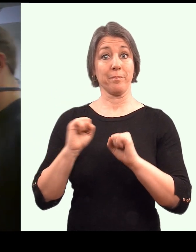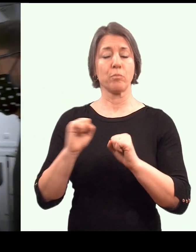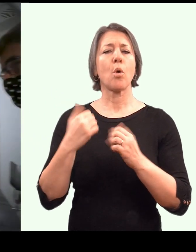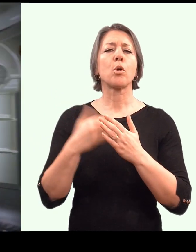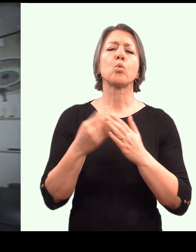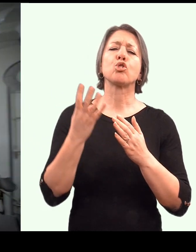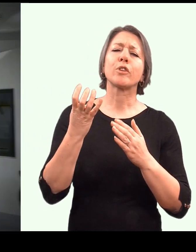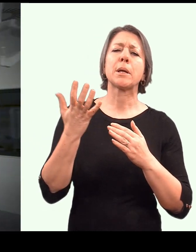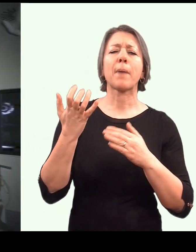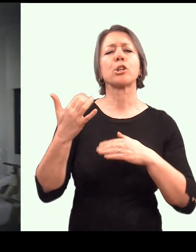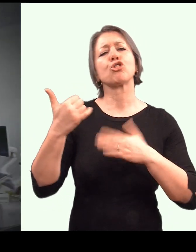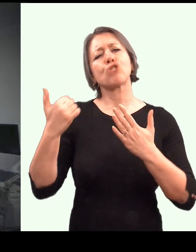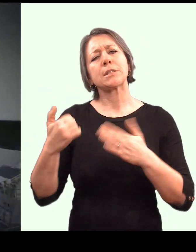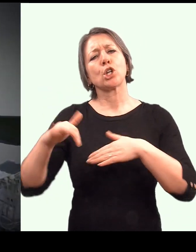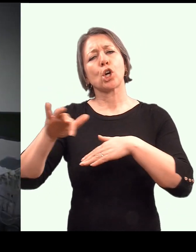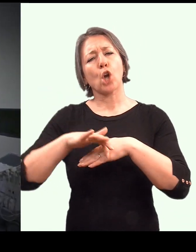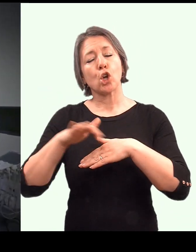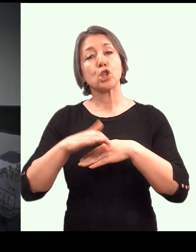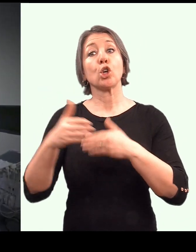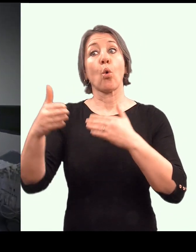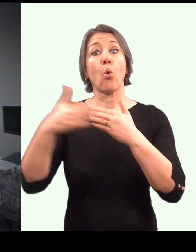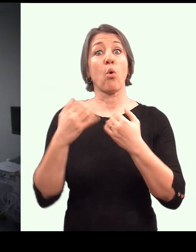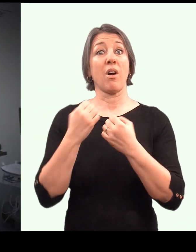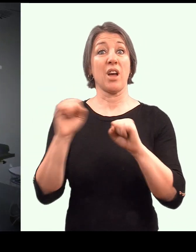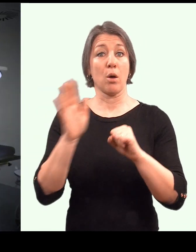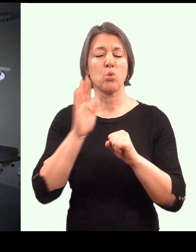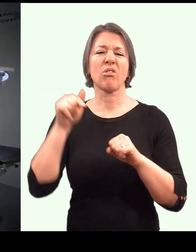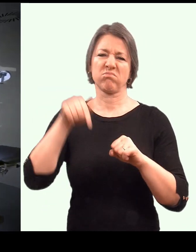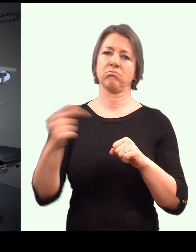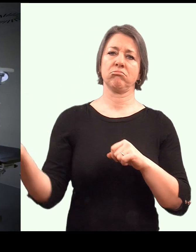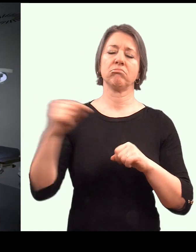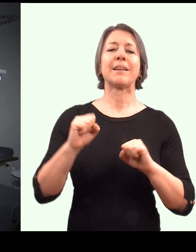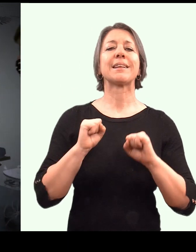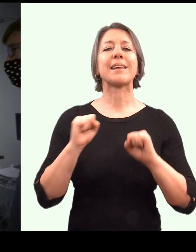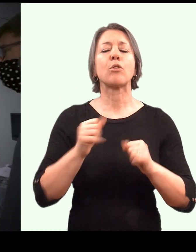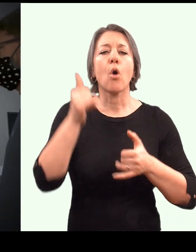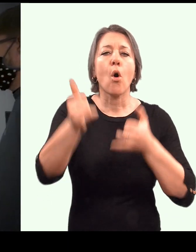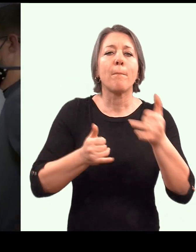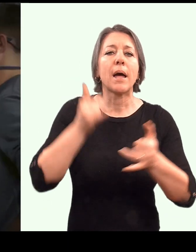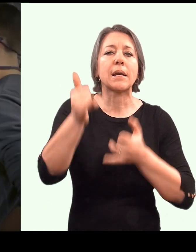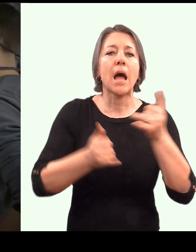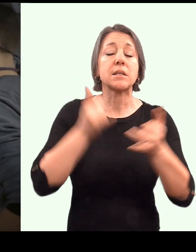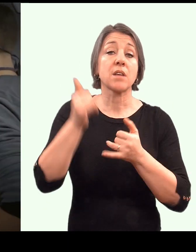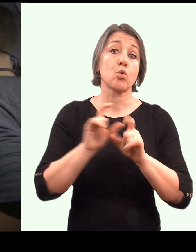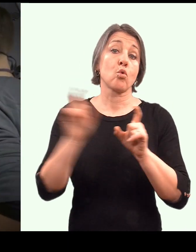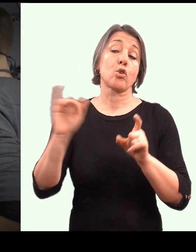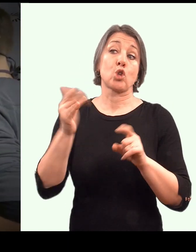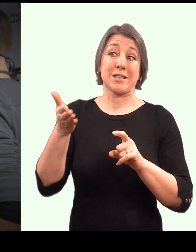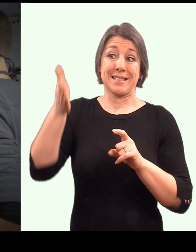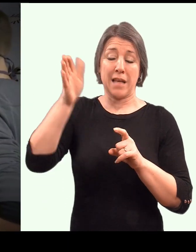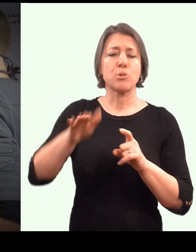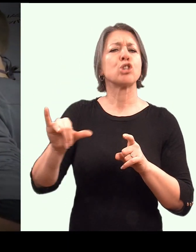a mladí lékaři před atestací mohli trénovat operace na dárcích těl zemřelých